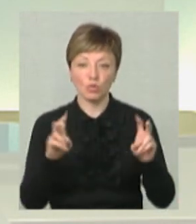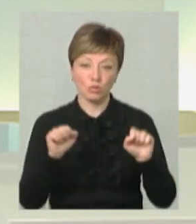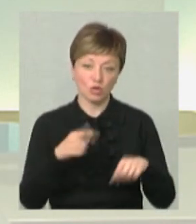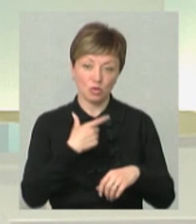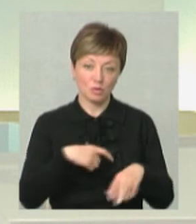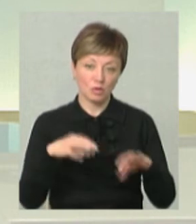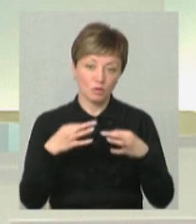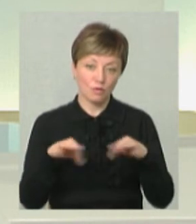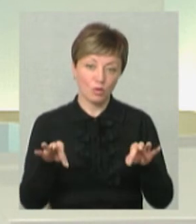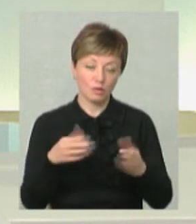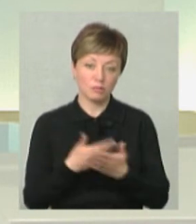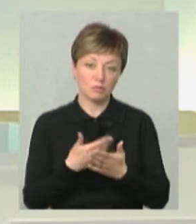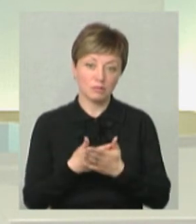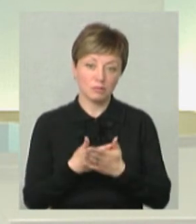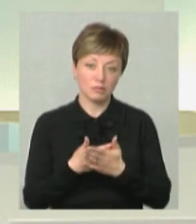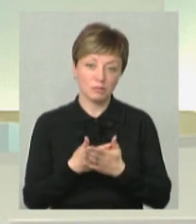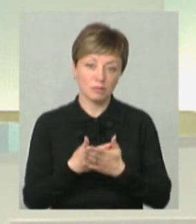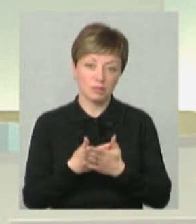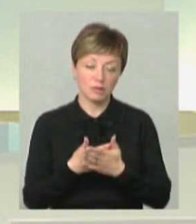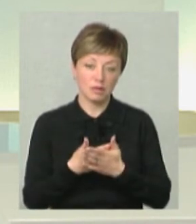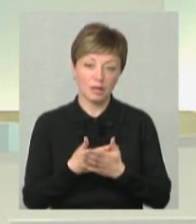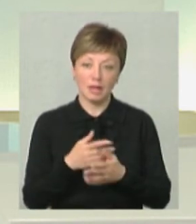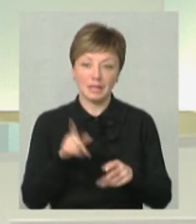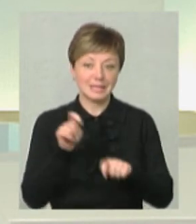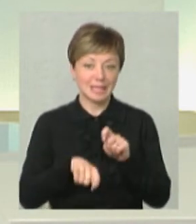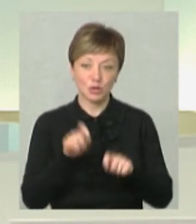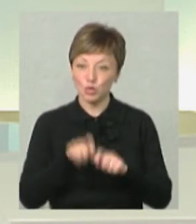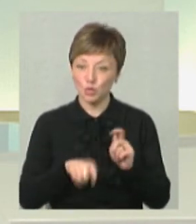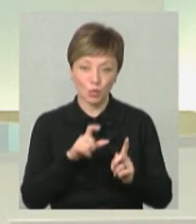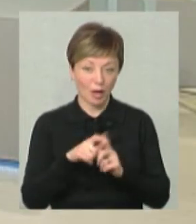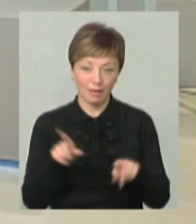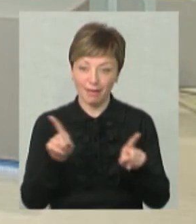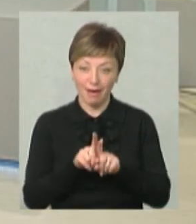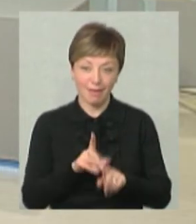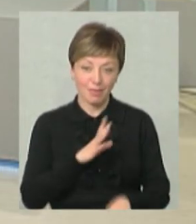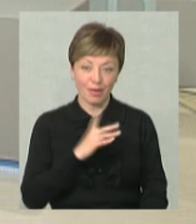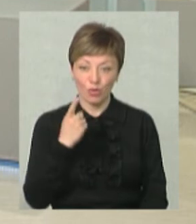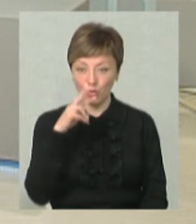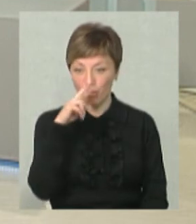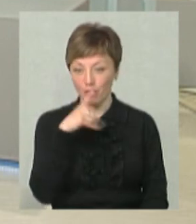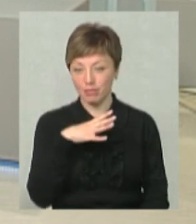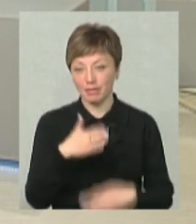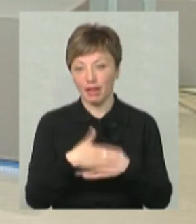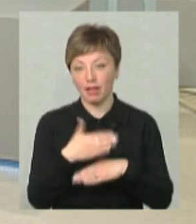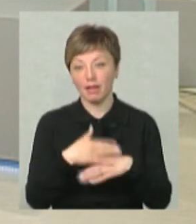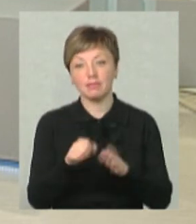собі дозволити, скажімо… Боже, цензура була така, що за одну кому могли…